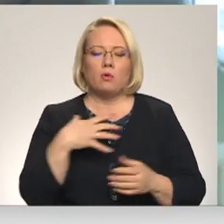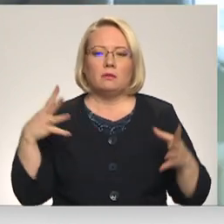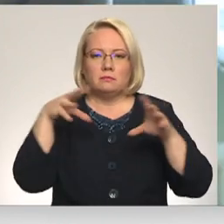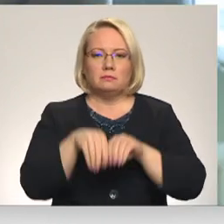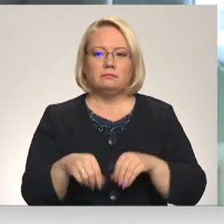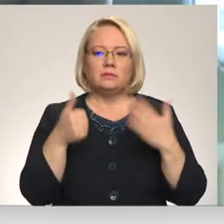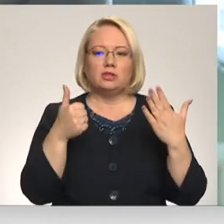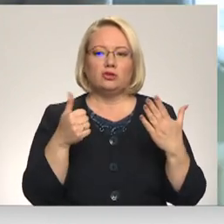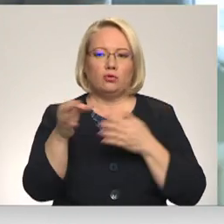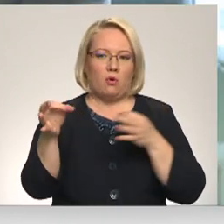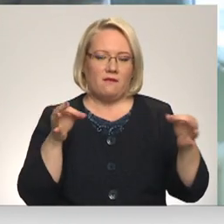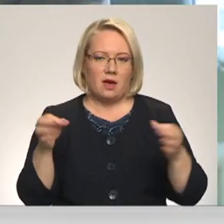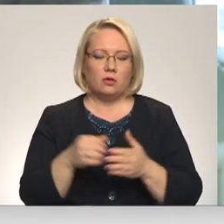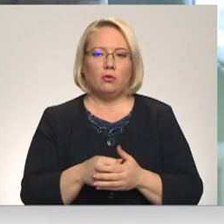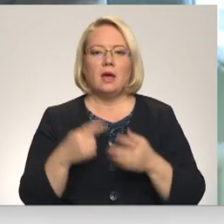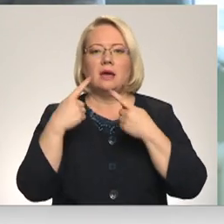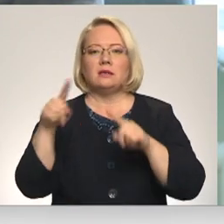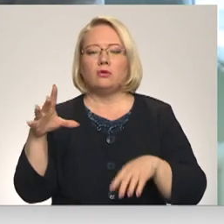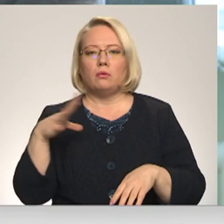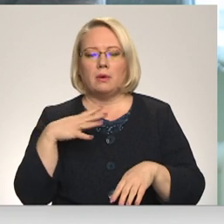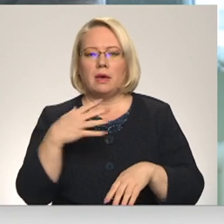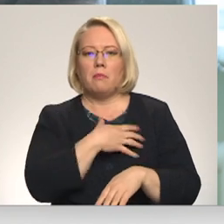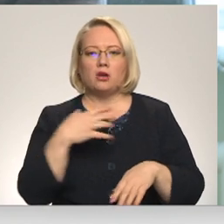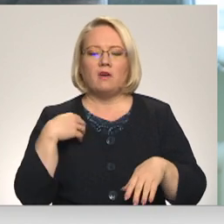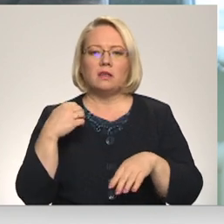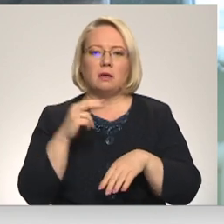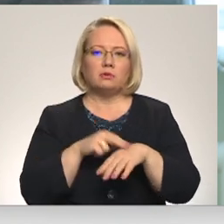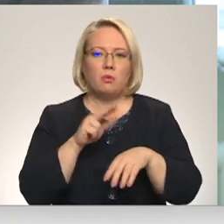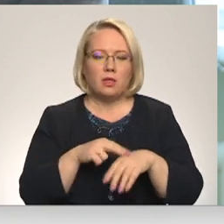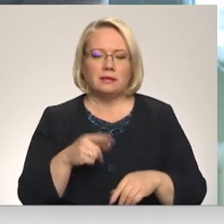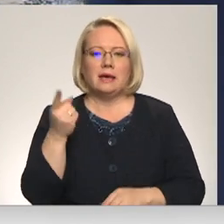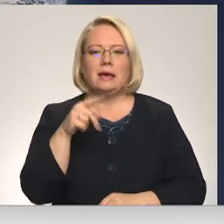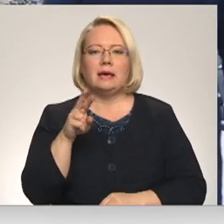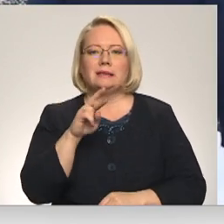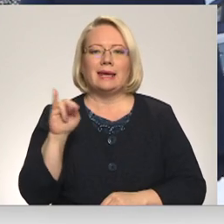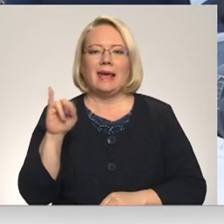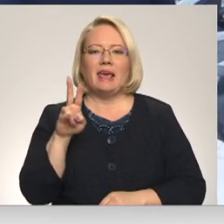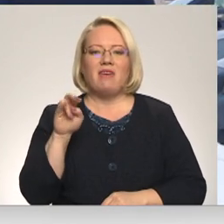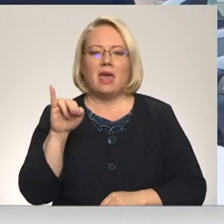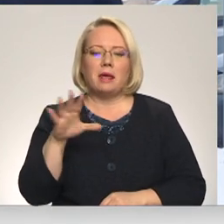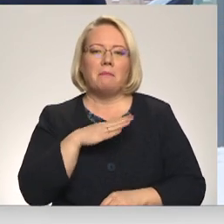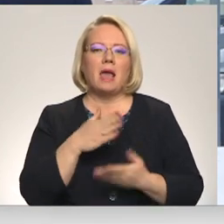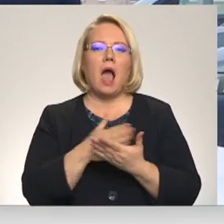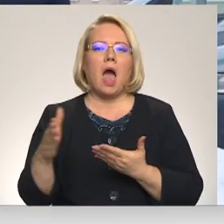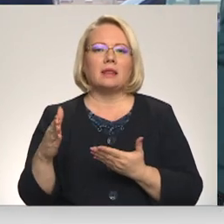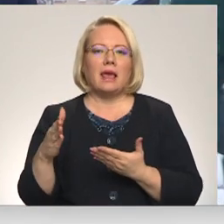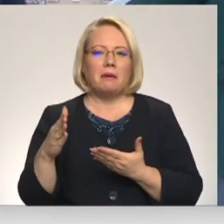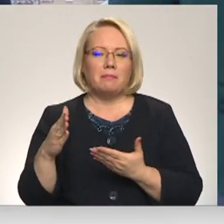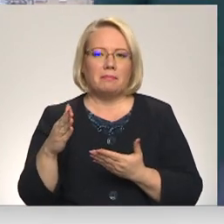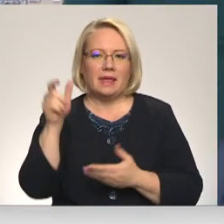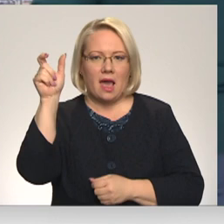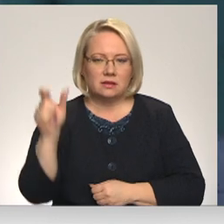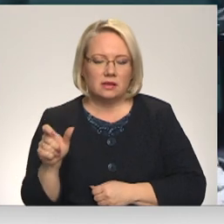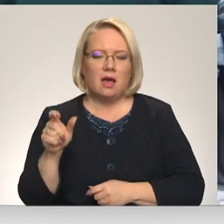Citur bija pašvaldības policijas, Skrīveros bija kārtībnieks pieņemsim, nera tā, nebija vispār. Jauna ilgavā nē,